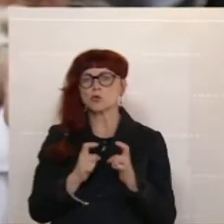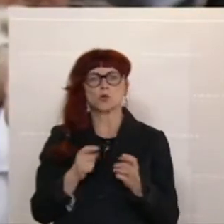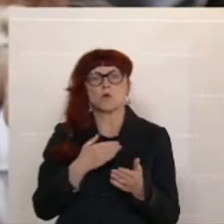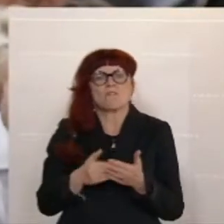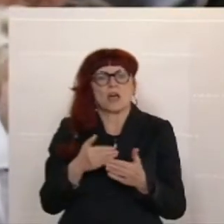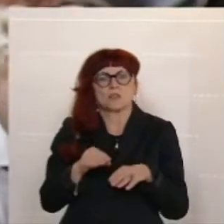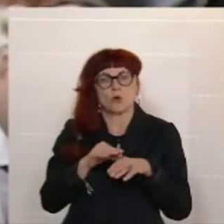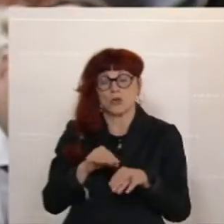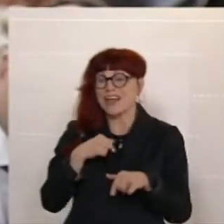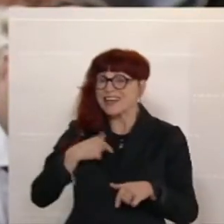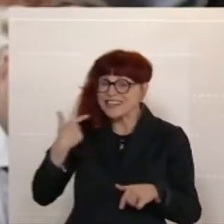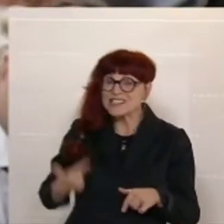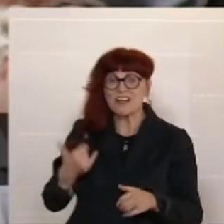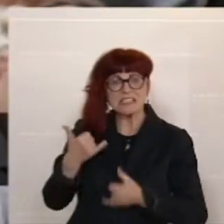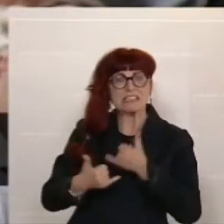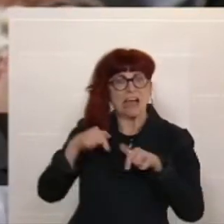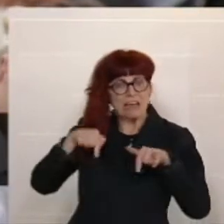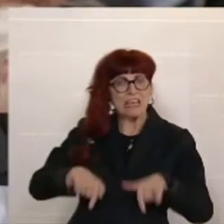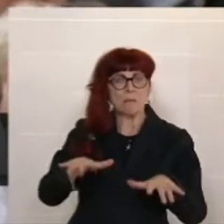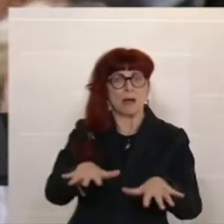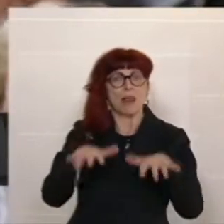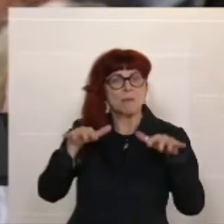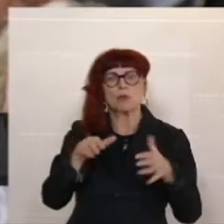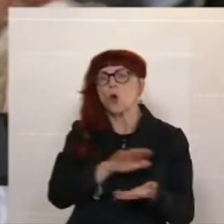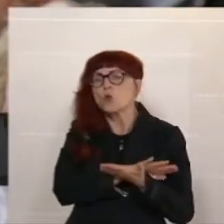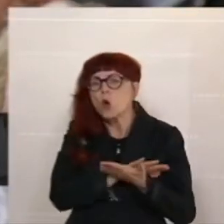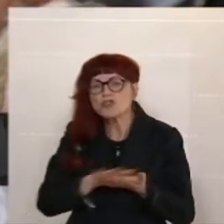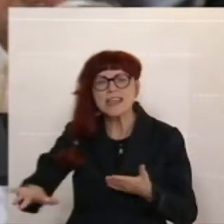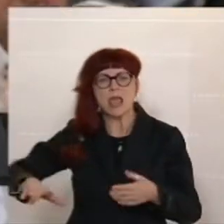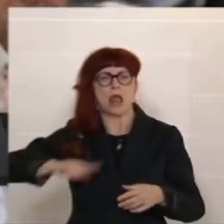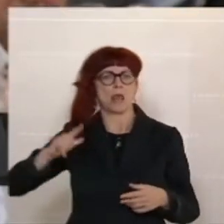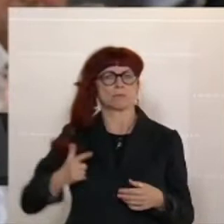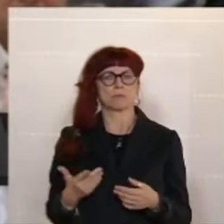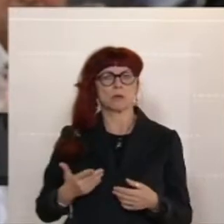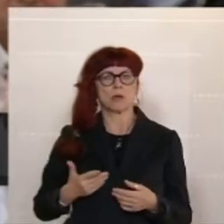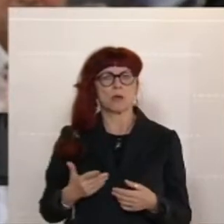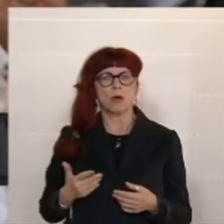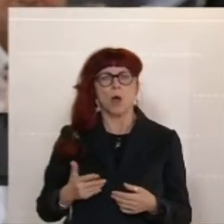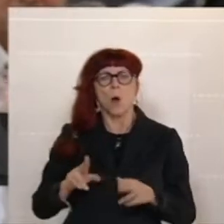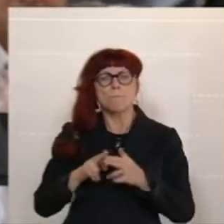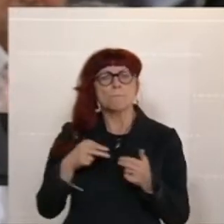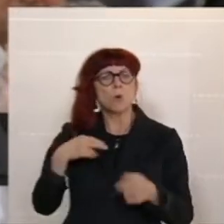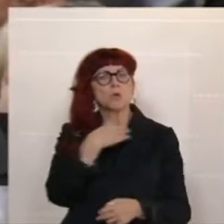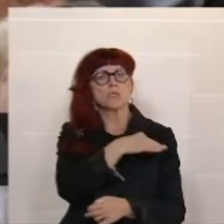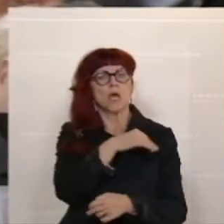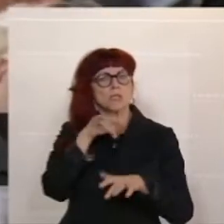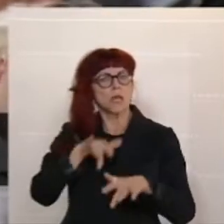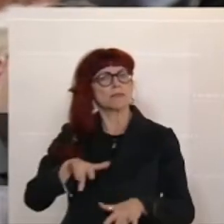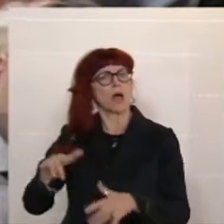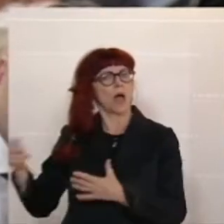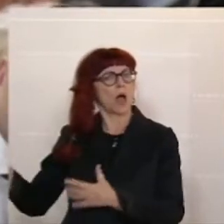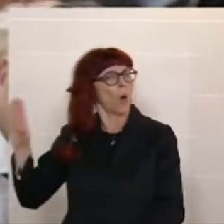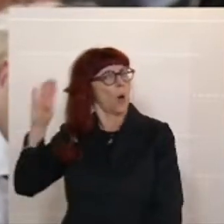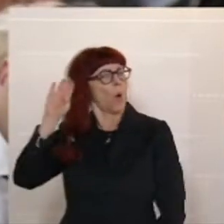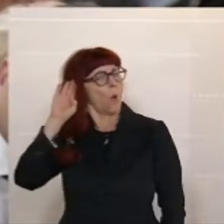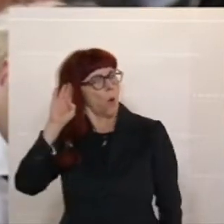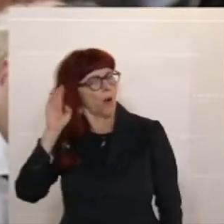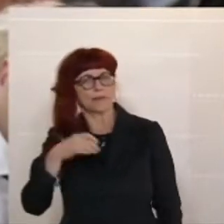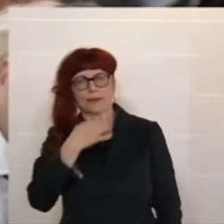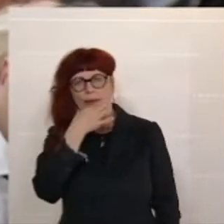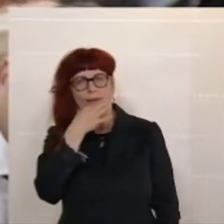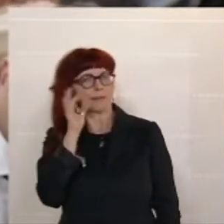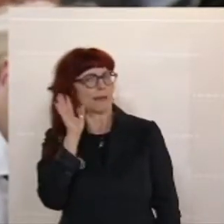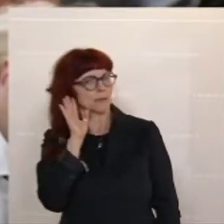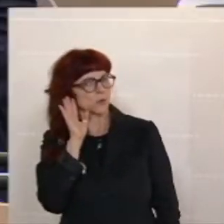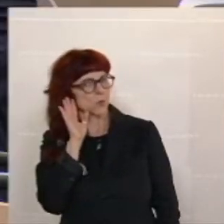Ich bin 20 Jahre im Hohen Haus. So etwas hat man noch nicht erlebt. Der Bundeskanzler ist anwesend, hört der Rednerin zu.